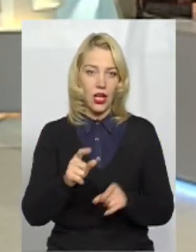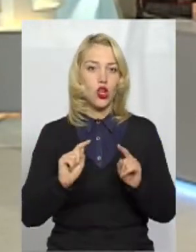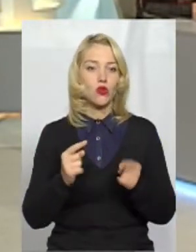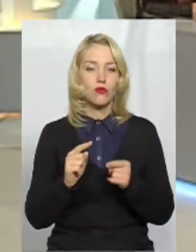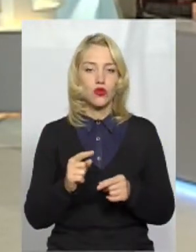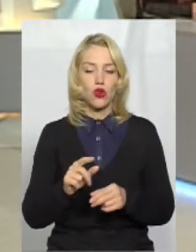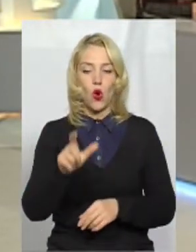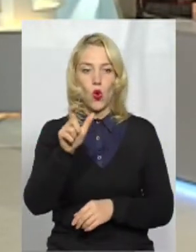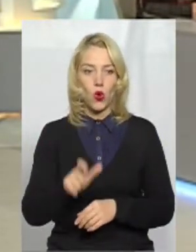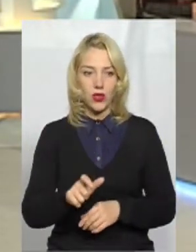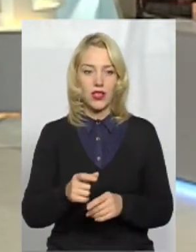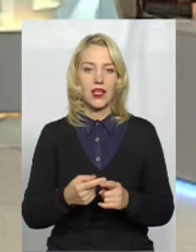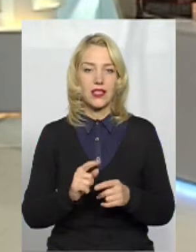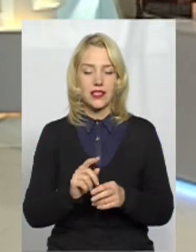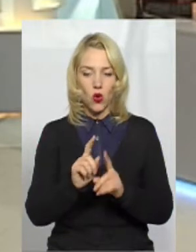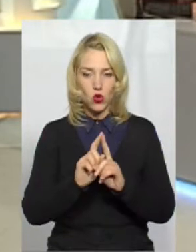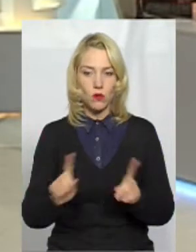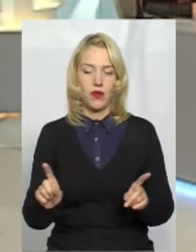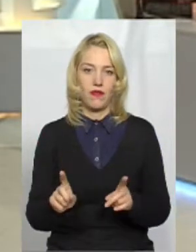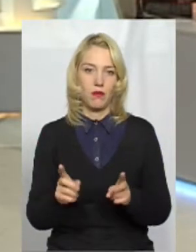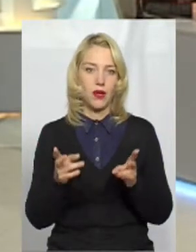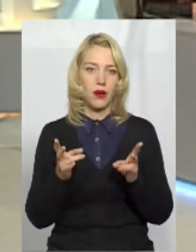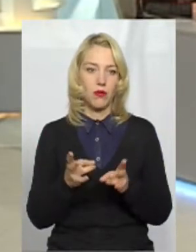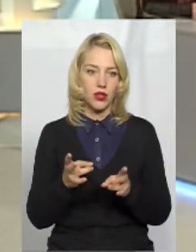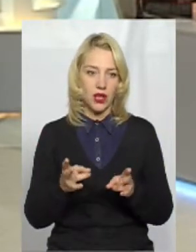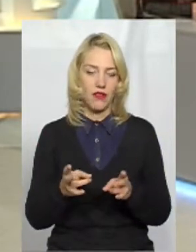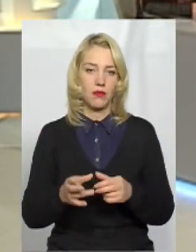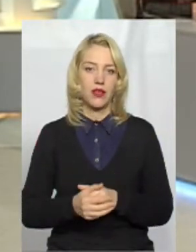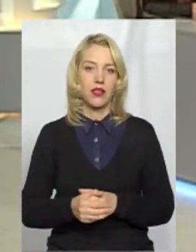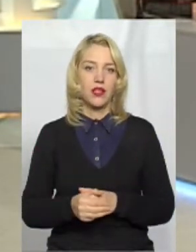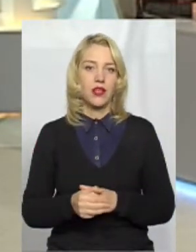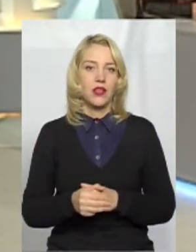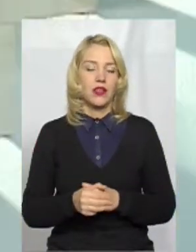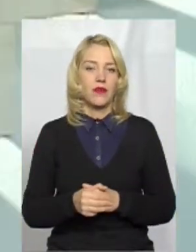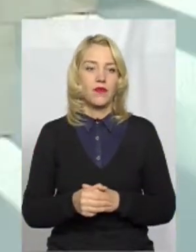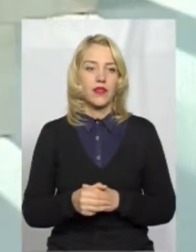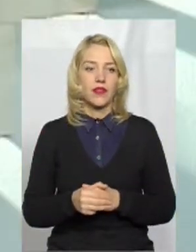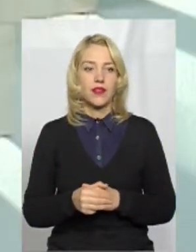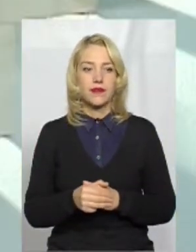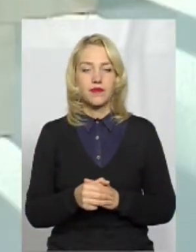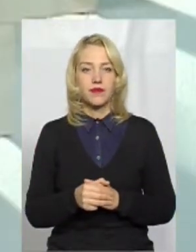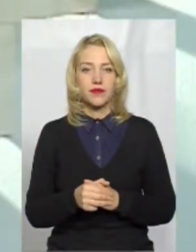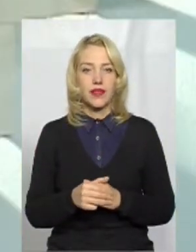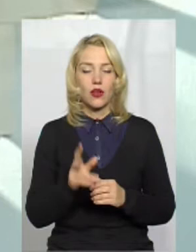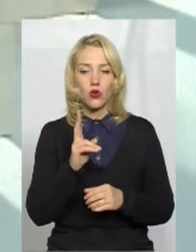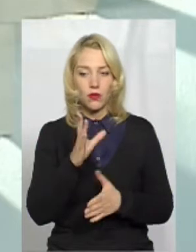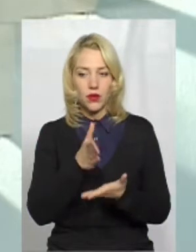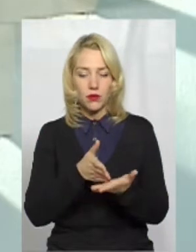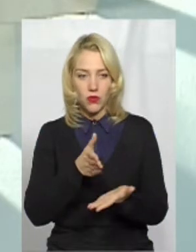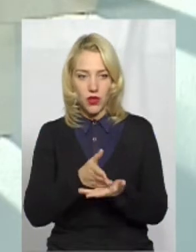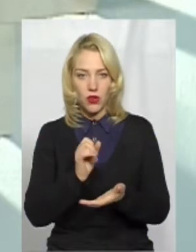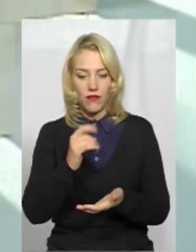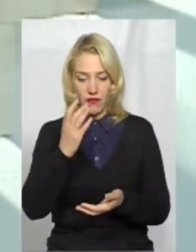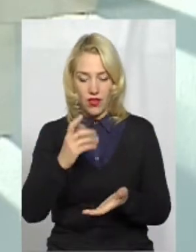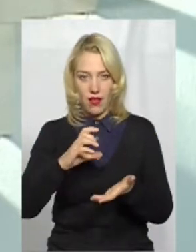Тому що дитина з особливими потребами, яка перебуває в